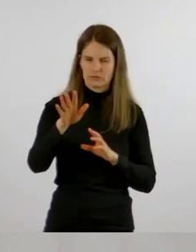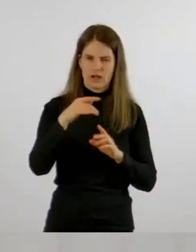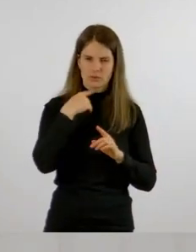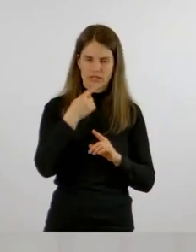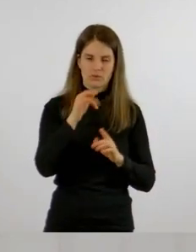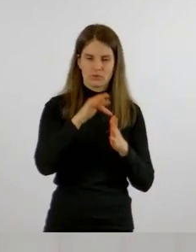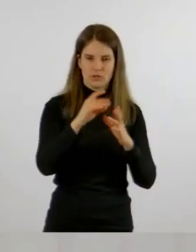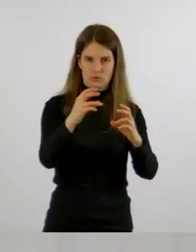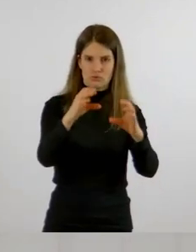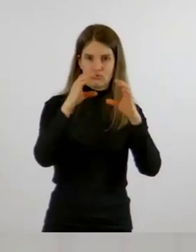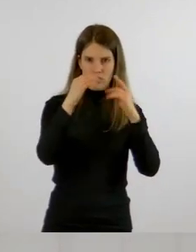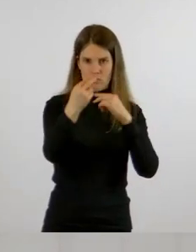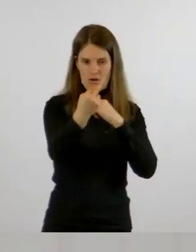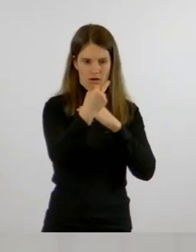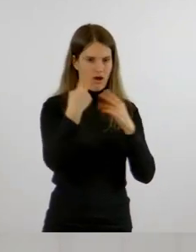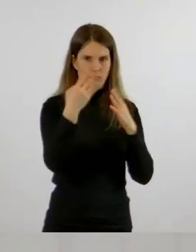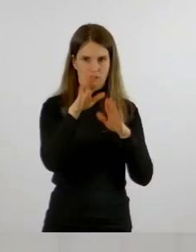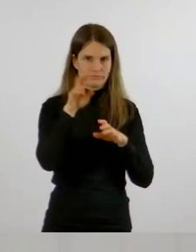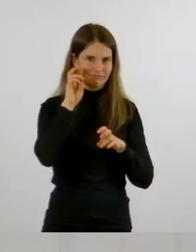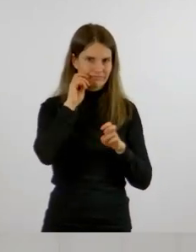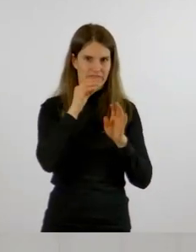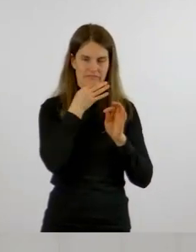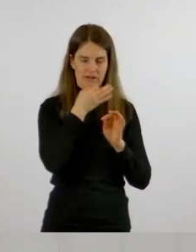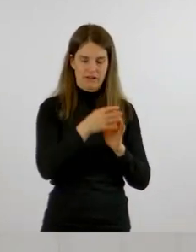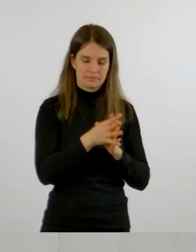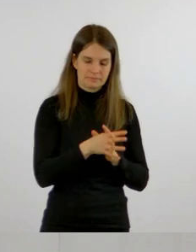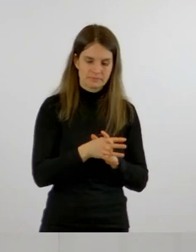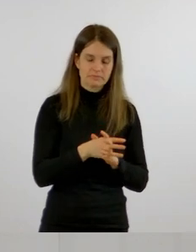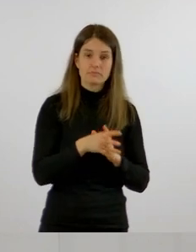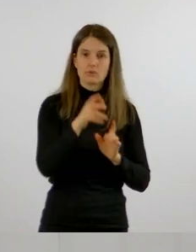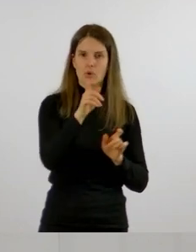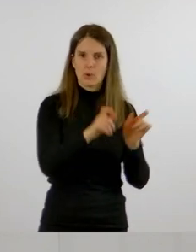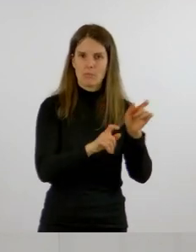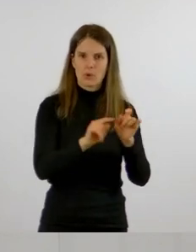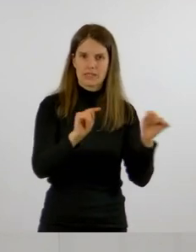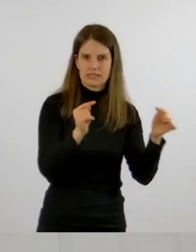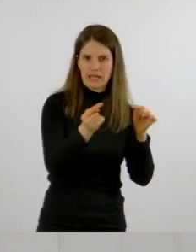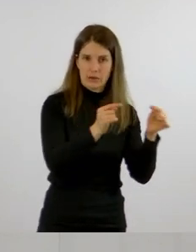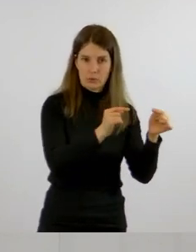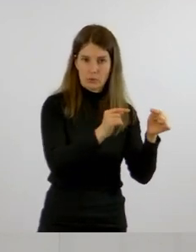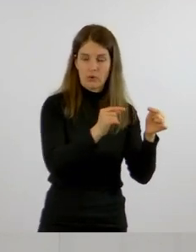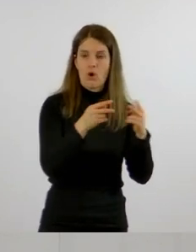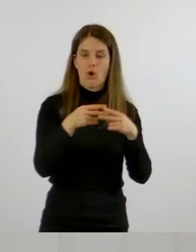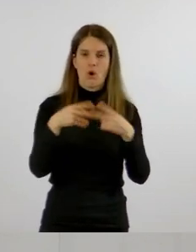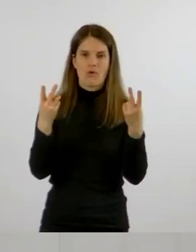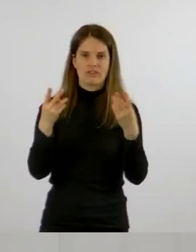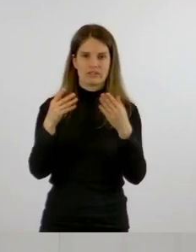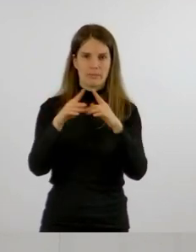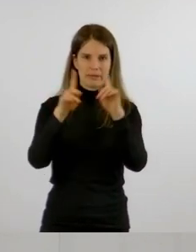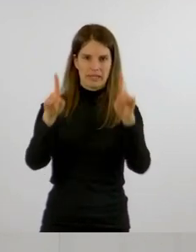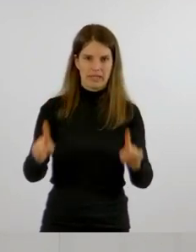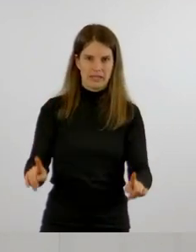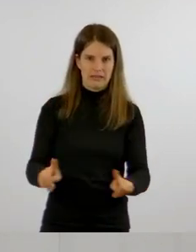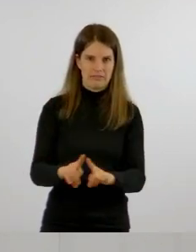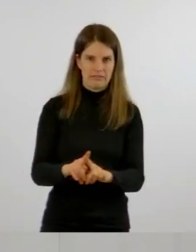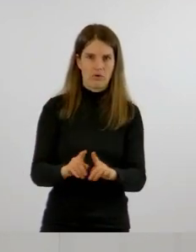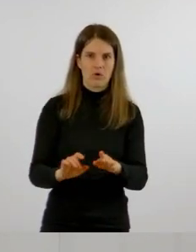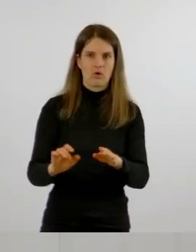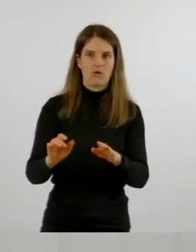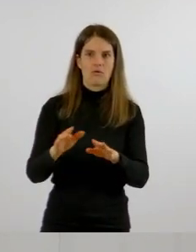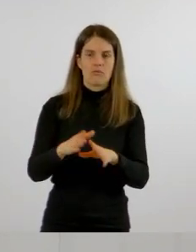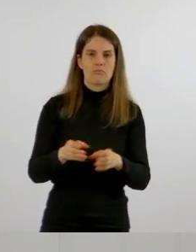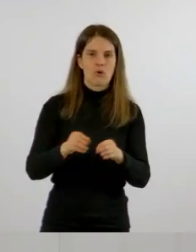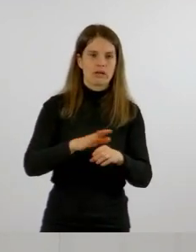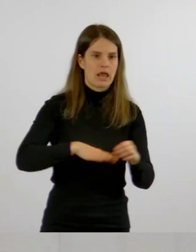die Zuschauer es auch hören, auf den Bürgerdialog und auf einen offenen Brief, den Bürgermeister aus dem